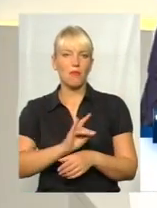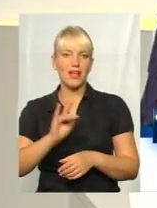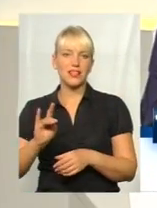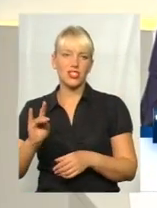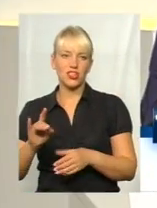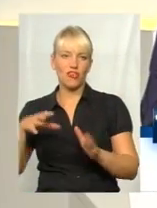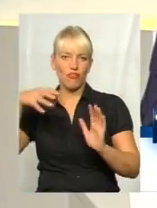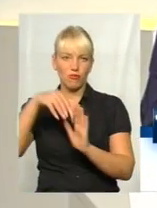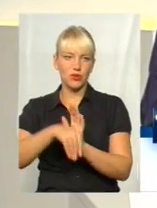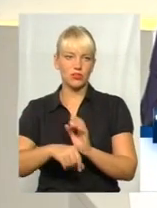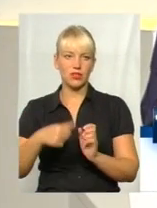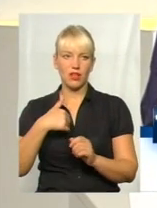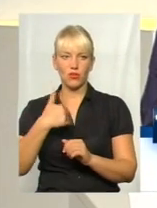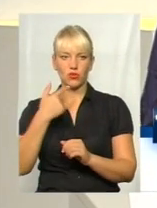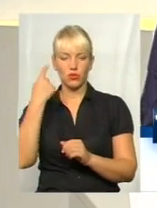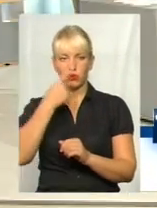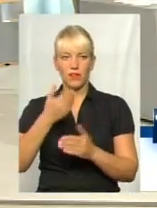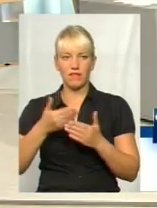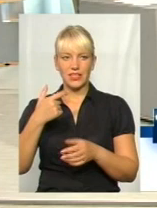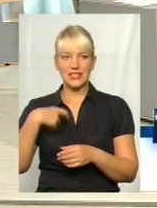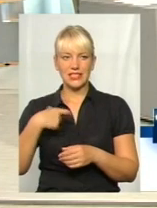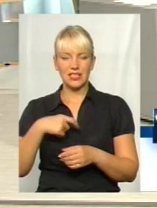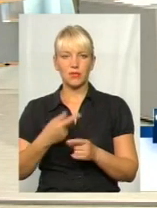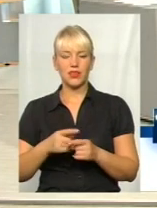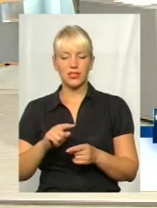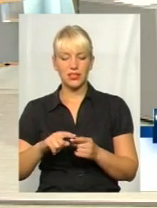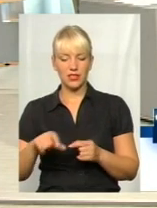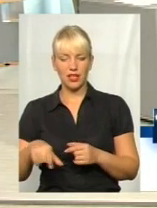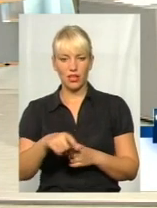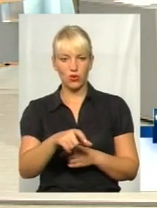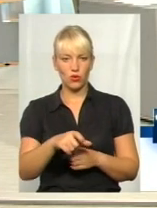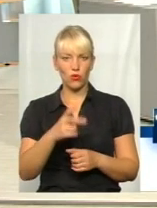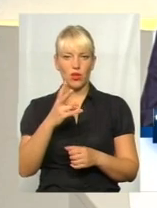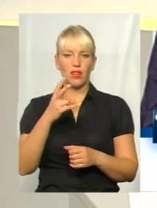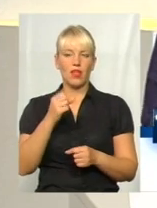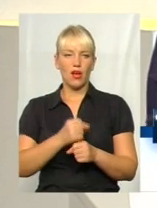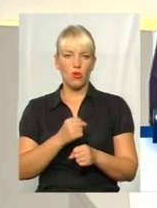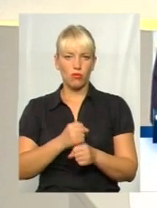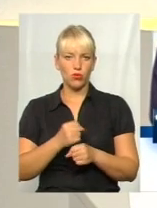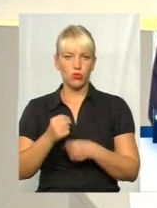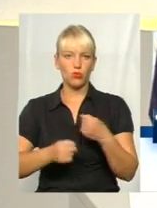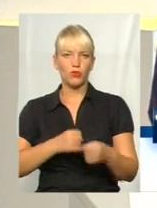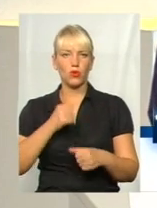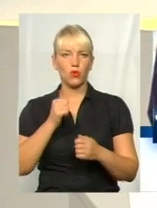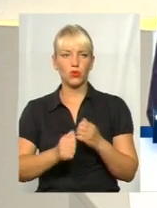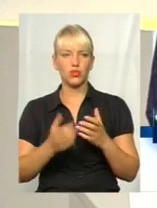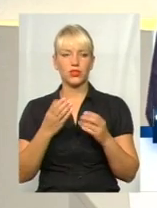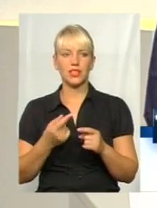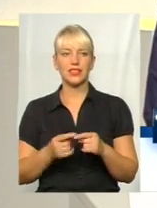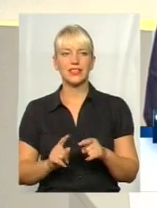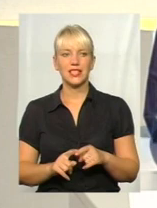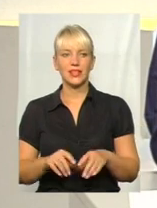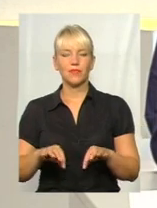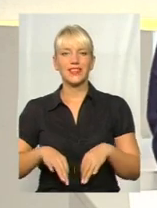Я хочу особисто від себе сказати, я просто цією дорогою добираюсь на роботу кожний день. І транспортний